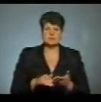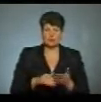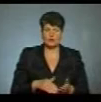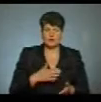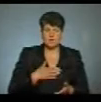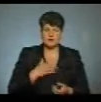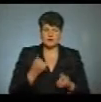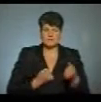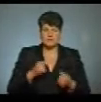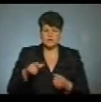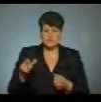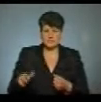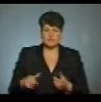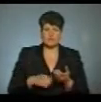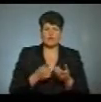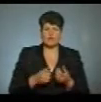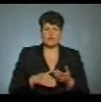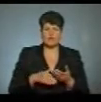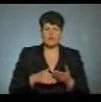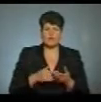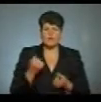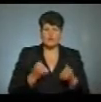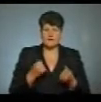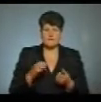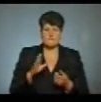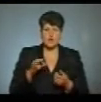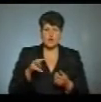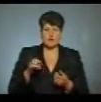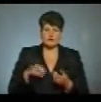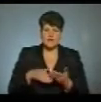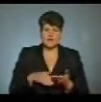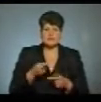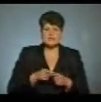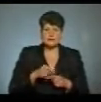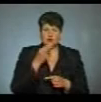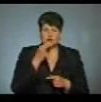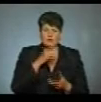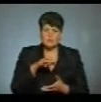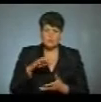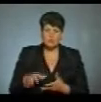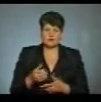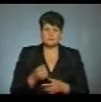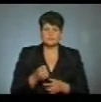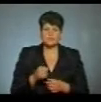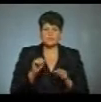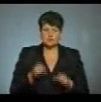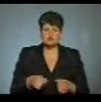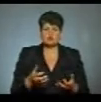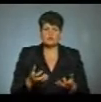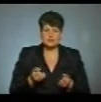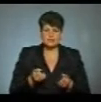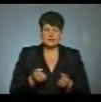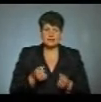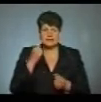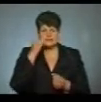Наших водіїв, водіїв-волонтерів, ці продуктові набори «Великодні кошики» зможуть отримати,